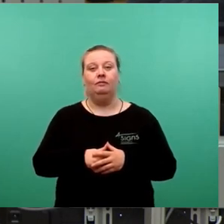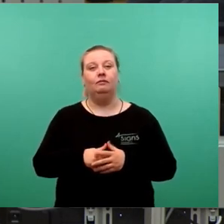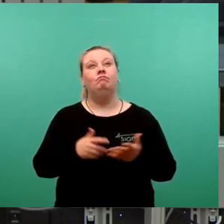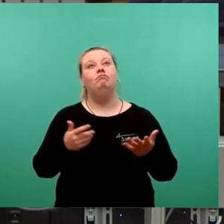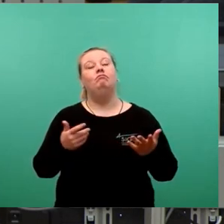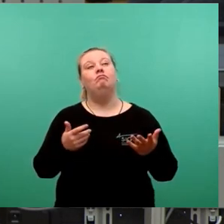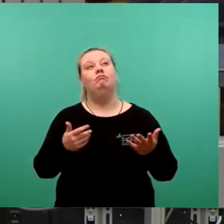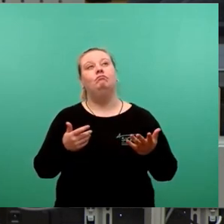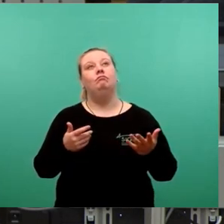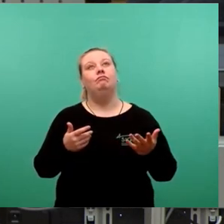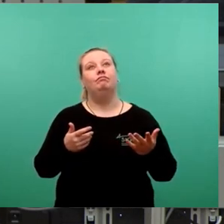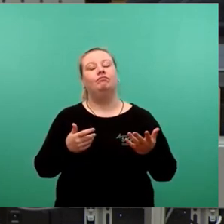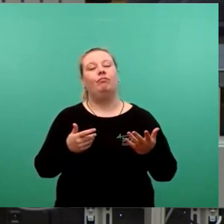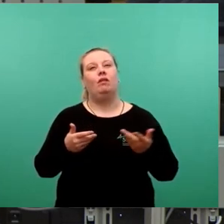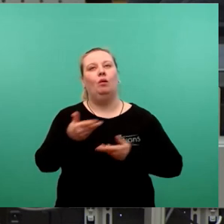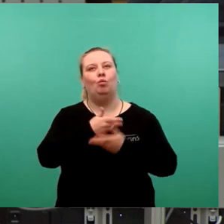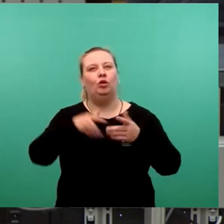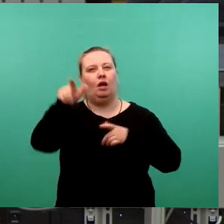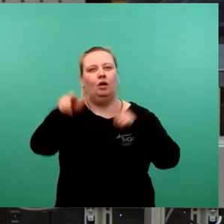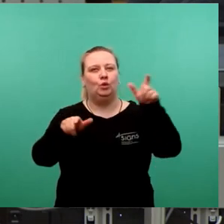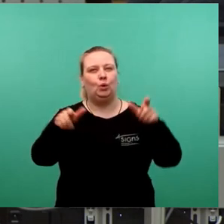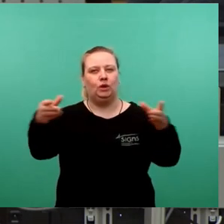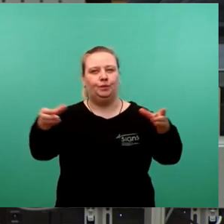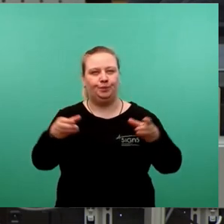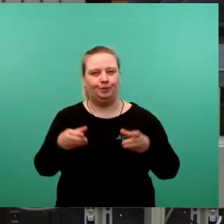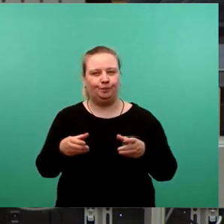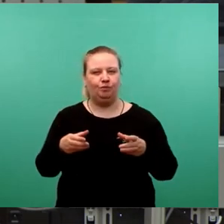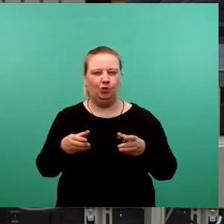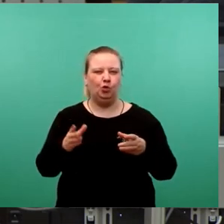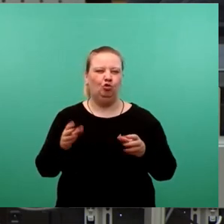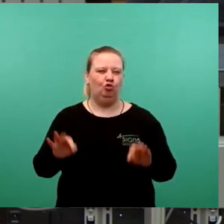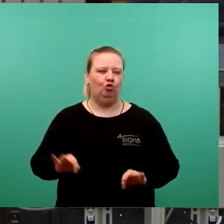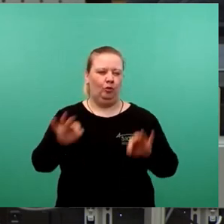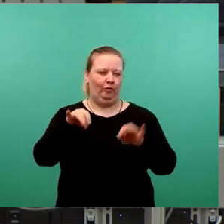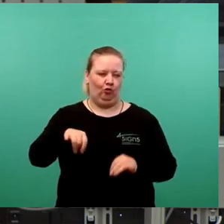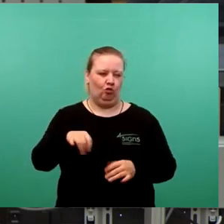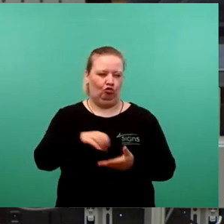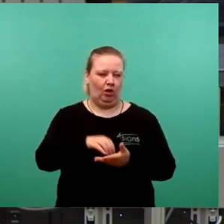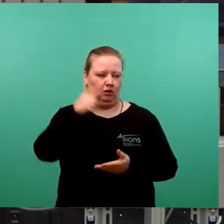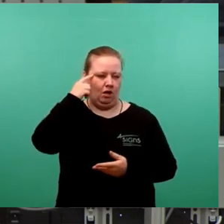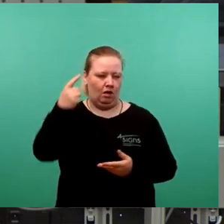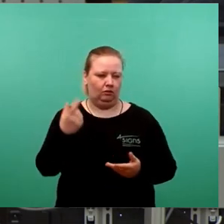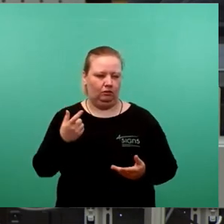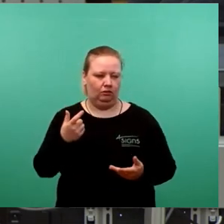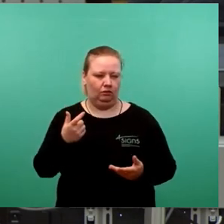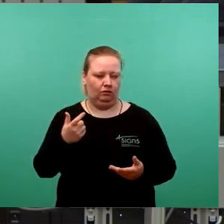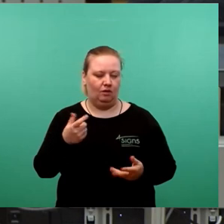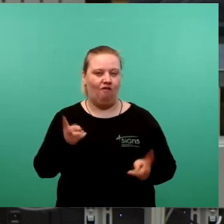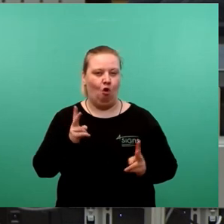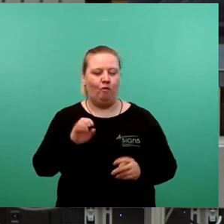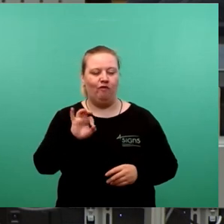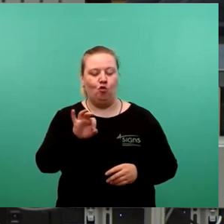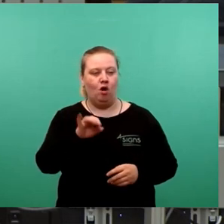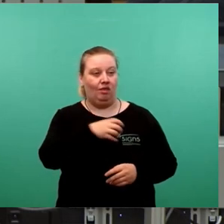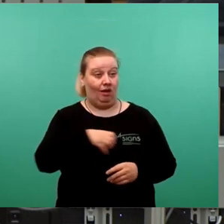Moderatoren einzubeziehen, ist schon ein Armutszeugnis für diesen Rat. Weil ich glaube, wir sind für den Dresdner gewählt